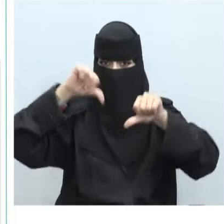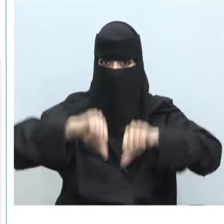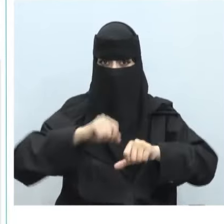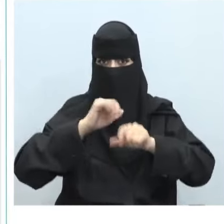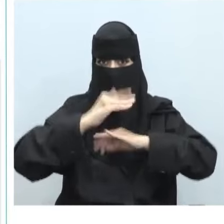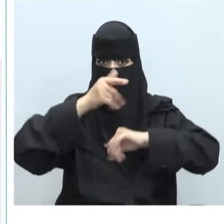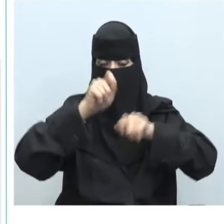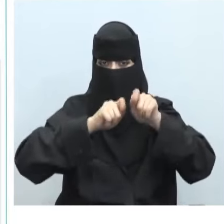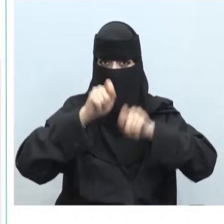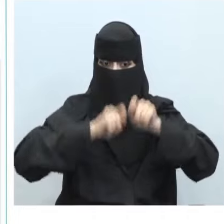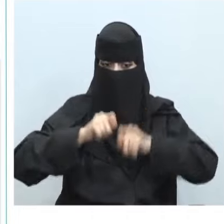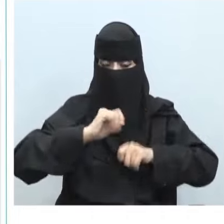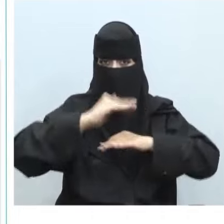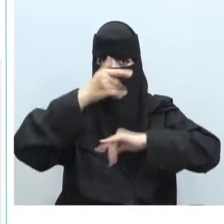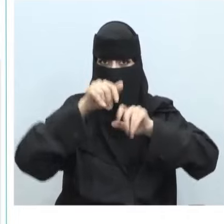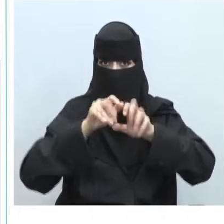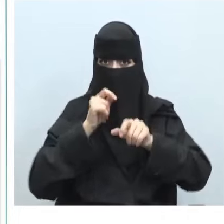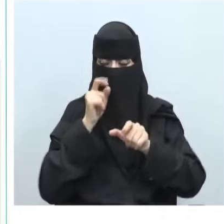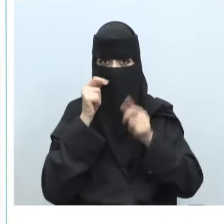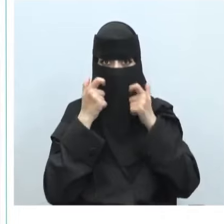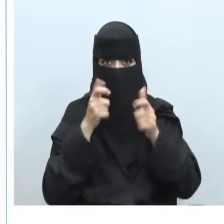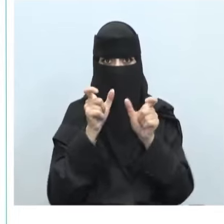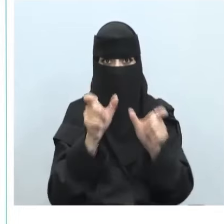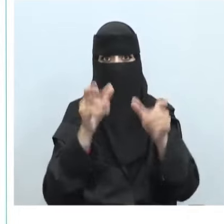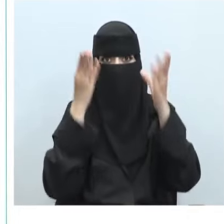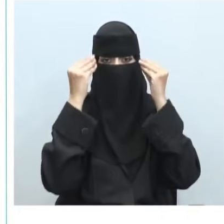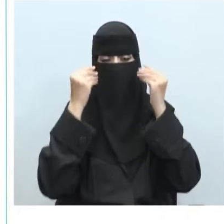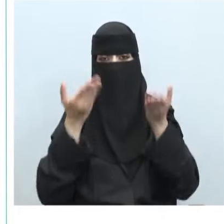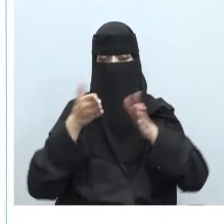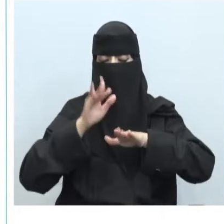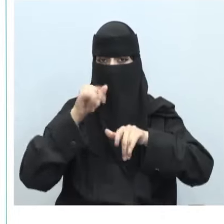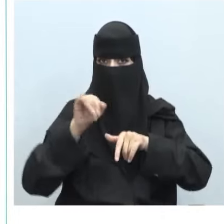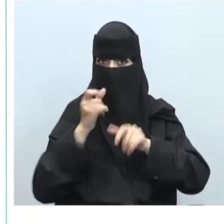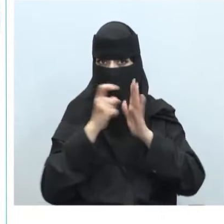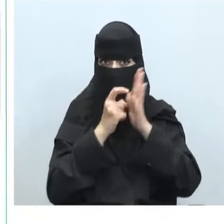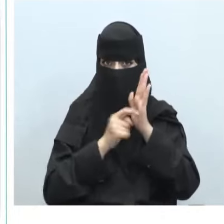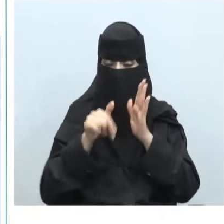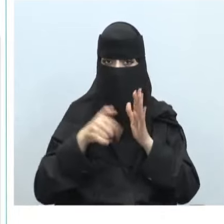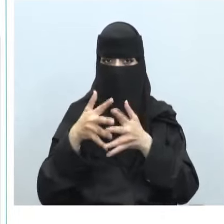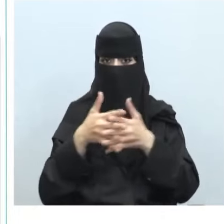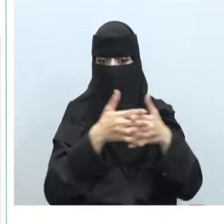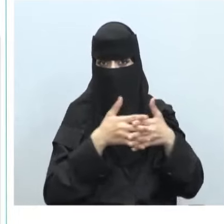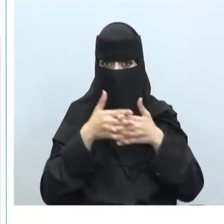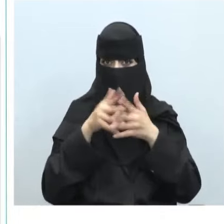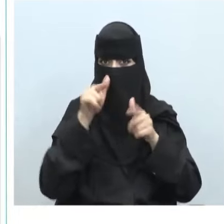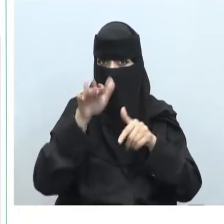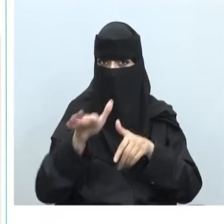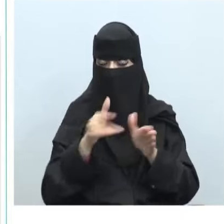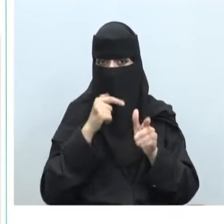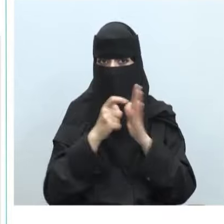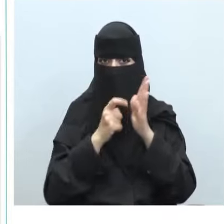وتركز على حماية البيانات أيضا من قوانين الولايات المتحدة الأمريكية